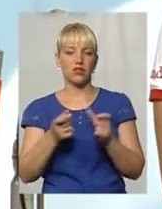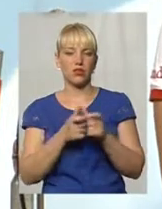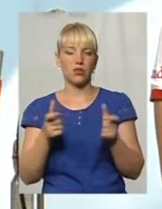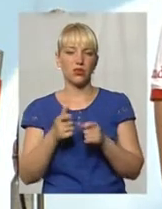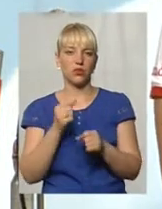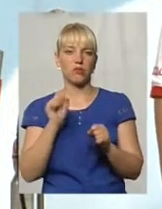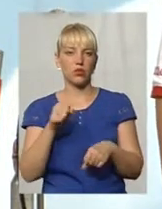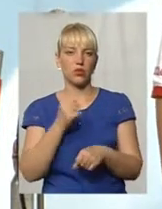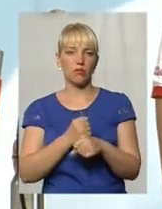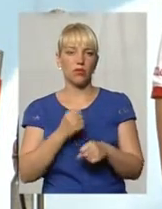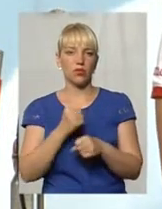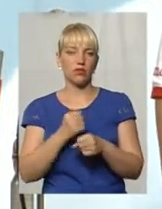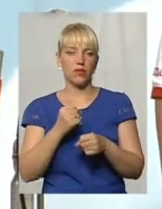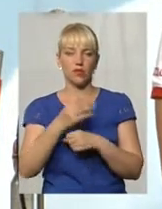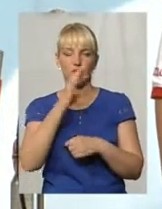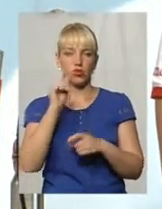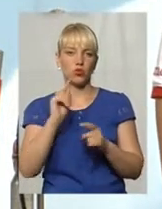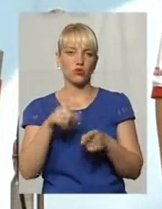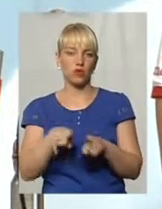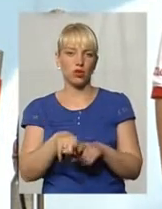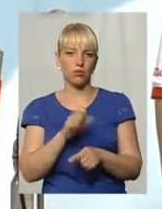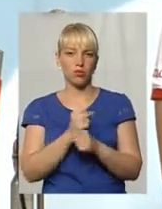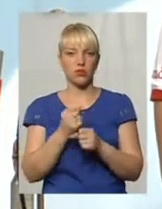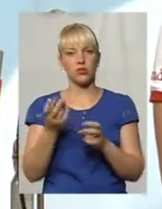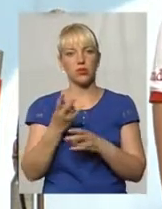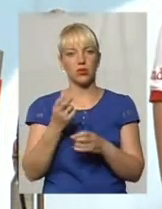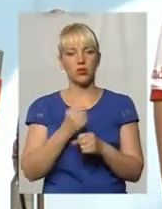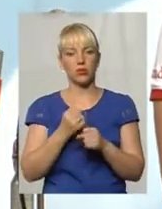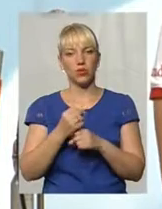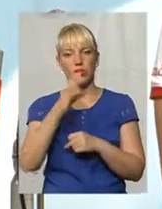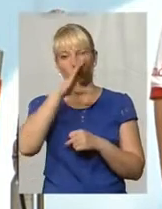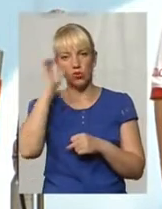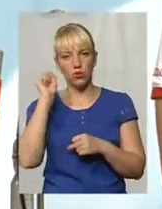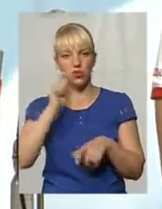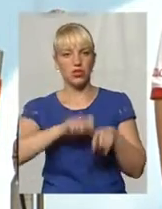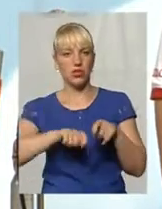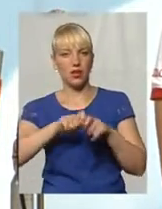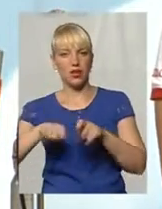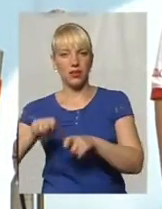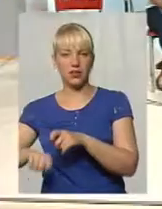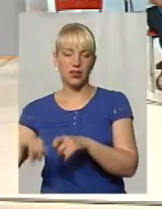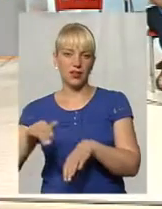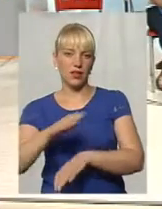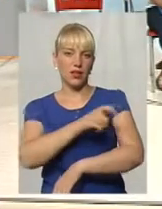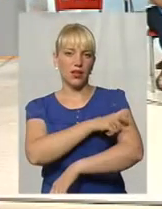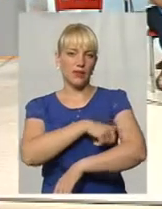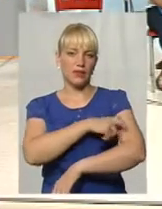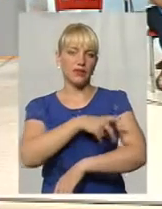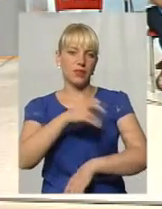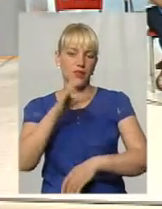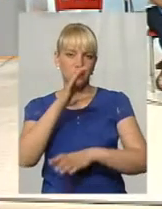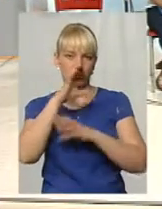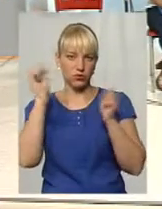працювати вночі. І чому вона працює? Я думаю, що потрібно робити нічні рейди і перевіряти дійсно. На вашу думку, немає